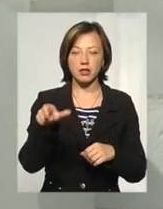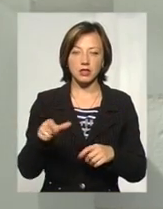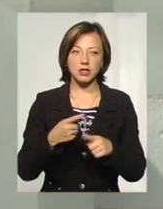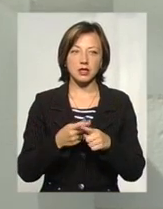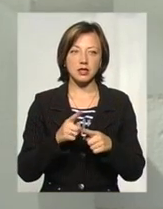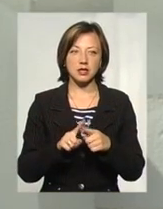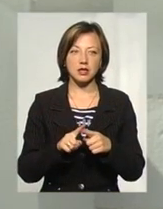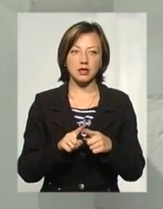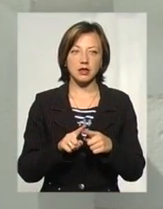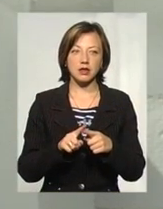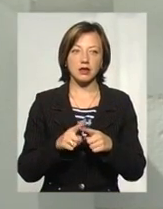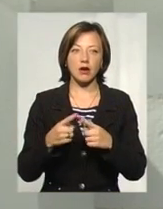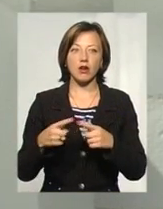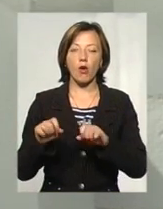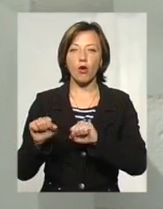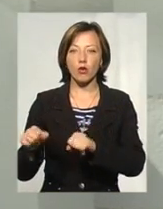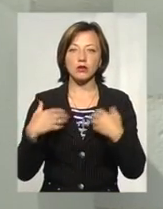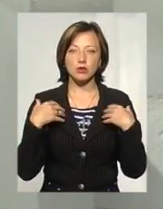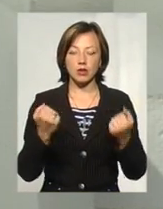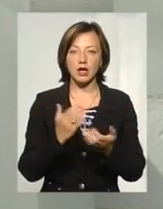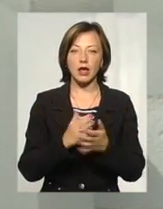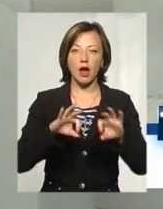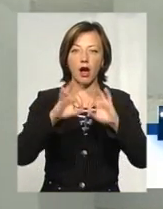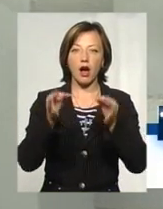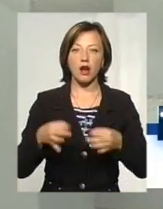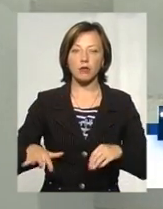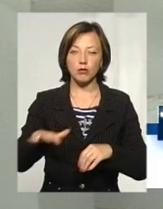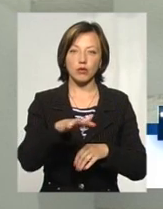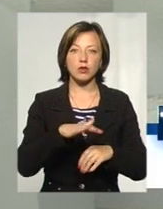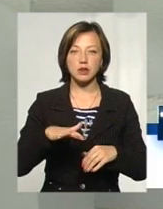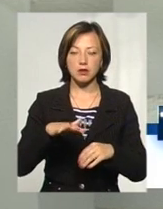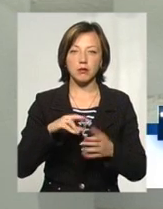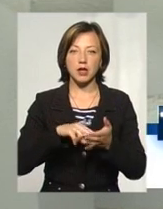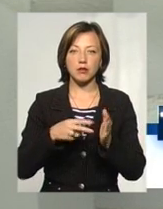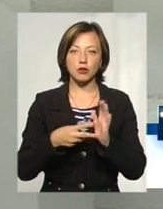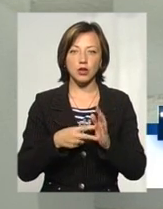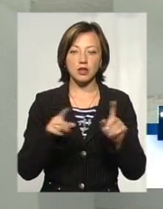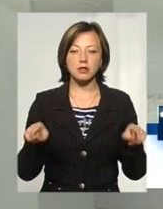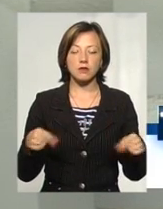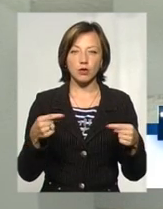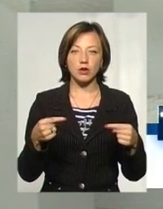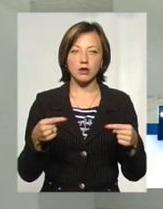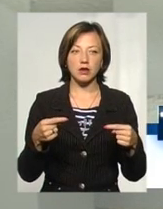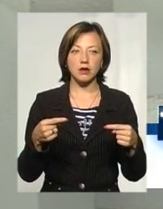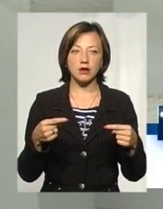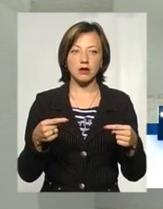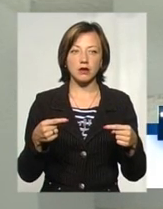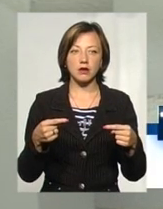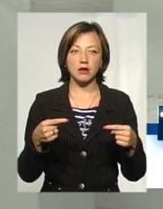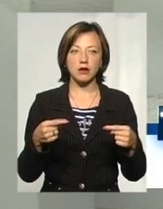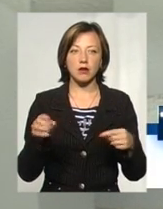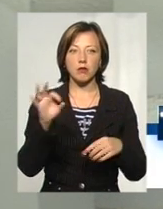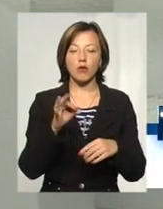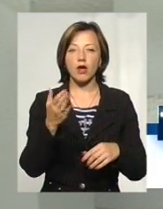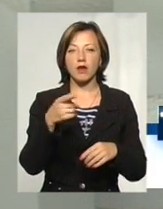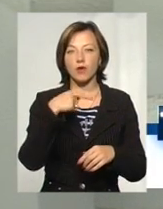який охоплює сферу охорони здоров'я. Є арт-простір Хмельницького, який передбачає створення і впровадження таких проєктів, про які говорив